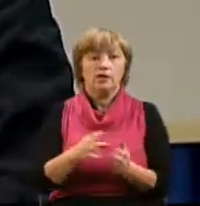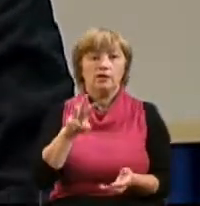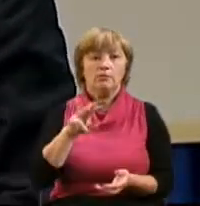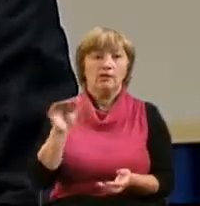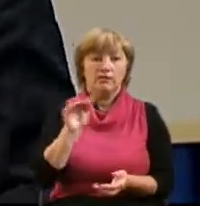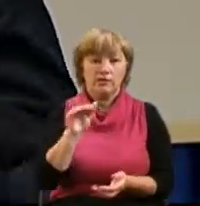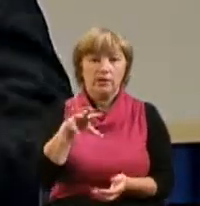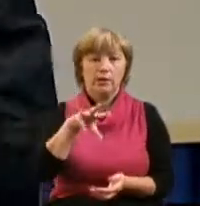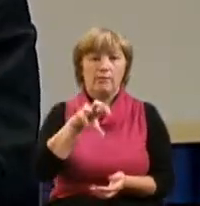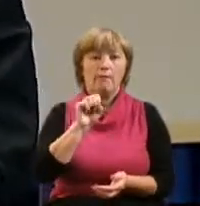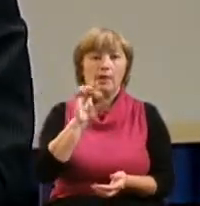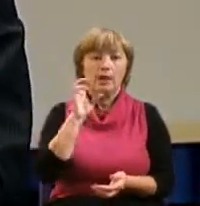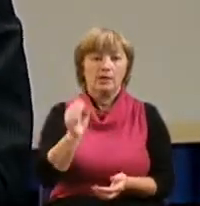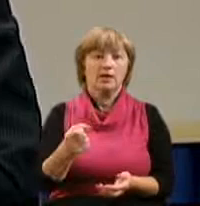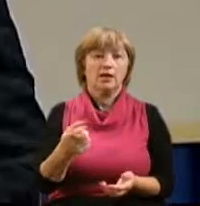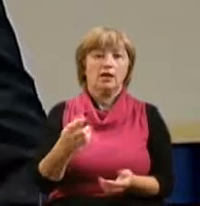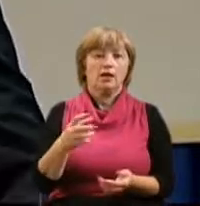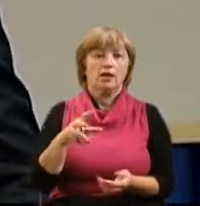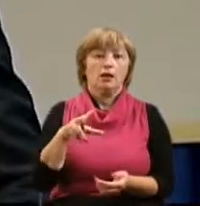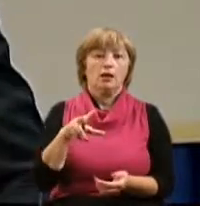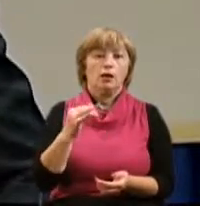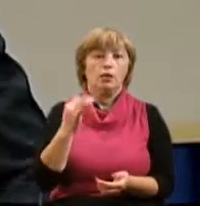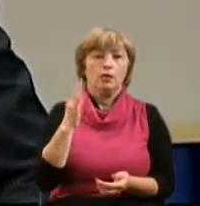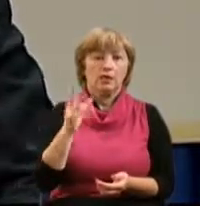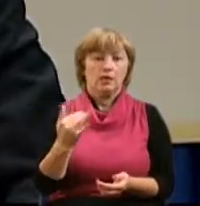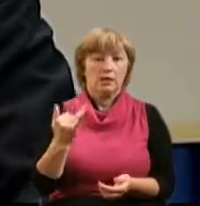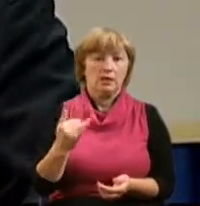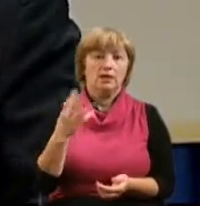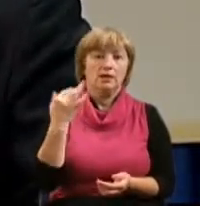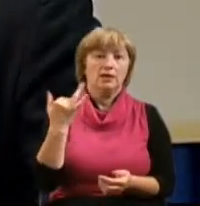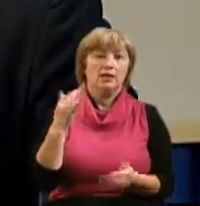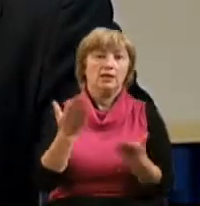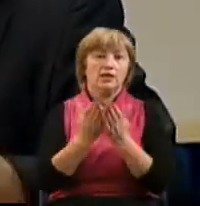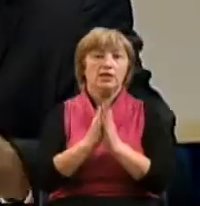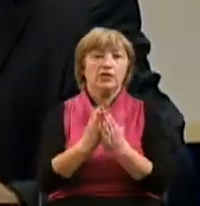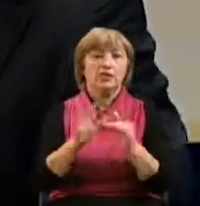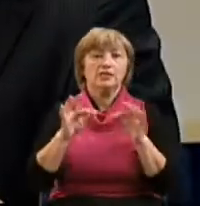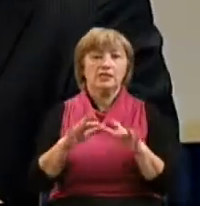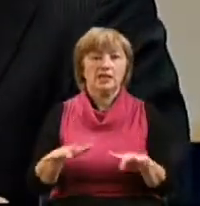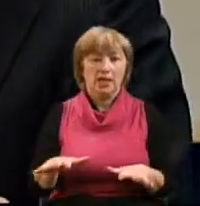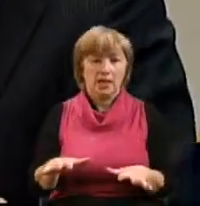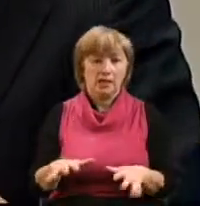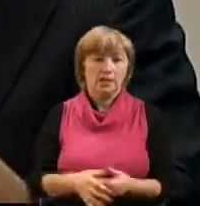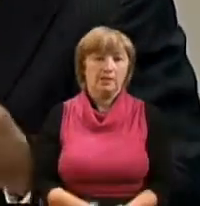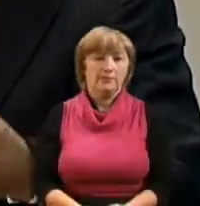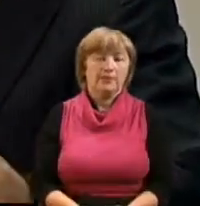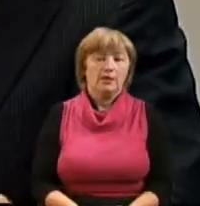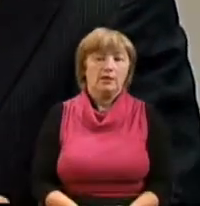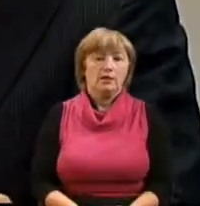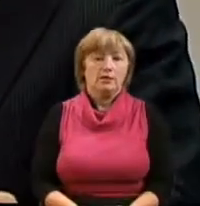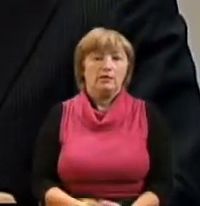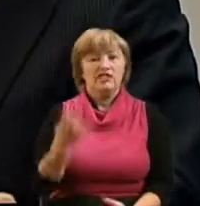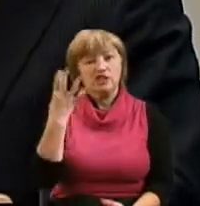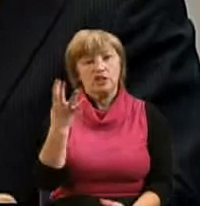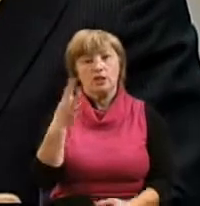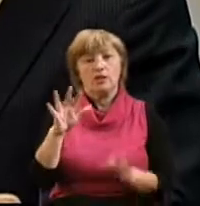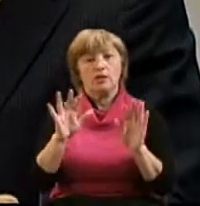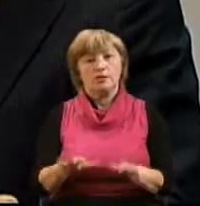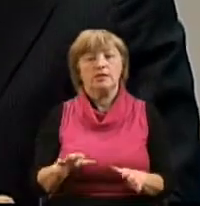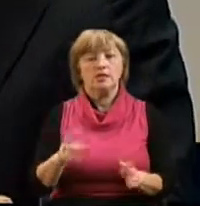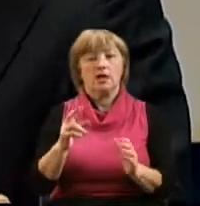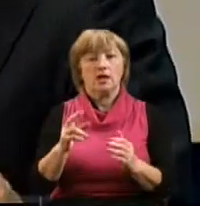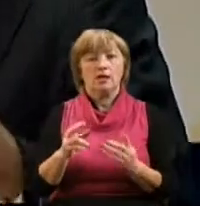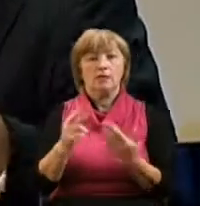от Луки и книги Деяния. И он не перечисляет апостолов так, как это делают другие, но в четырех местах Священного